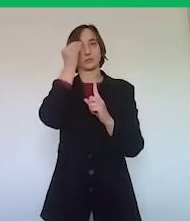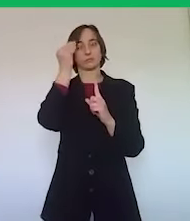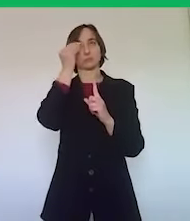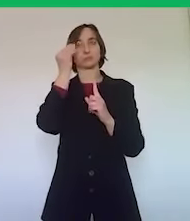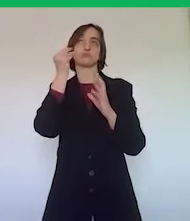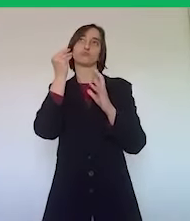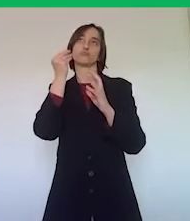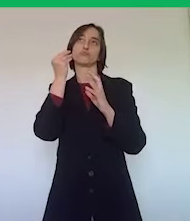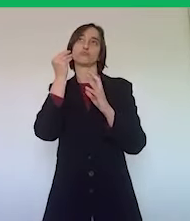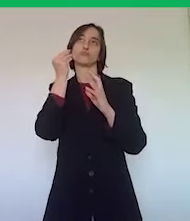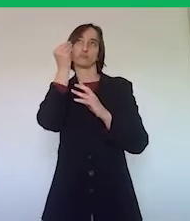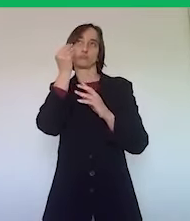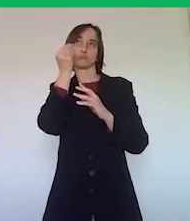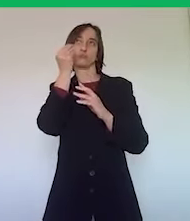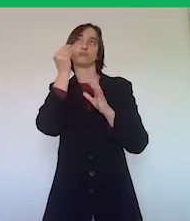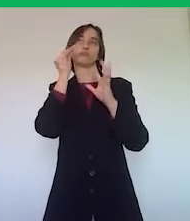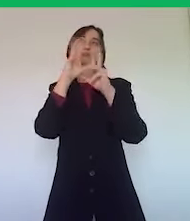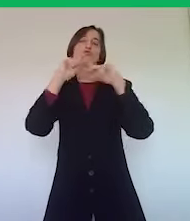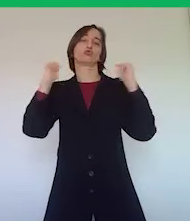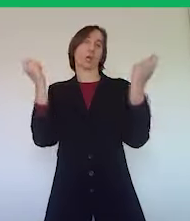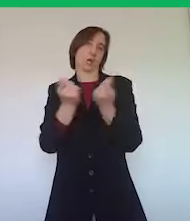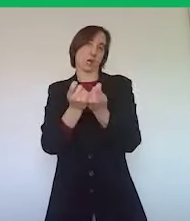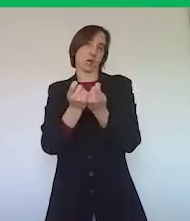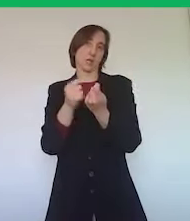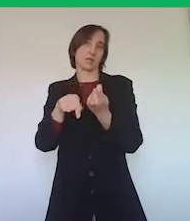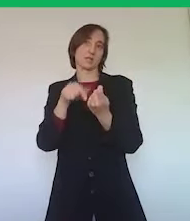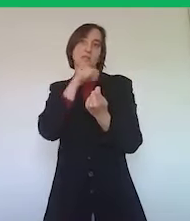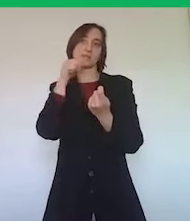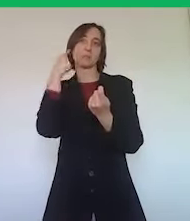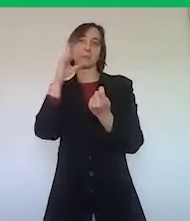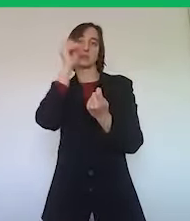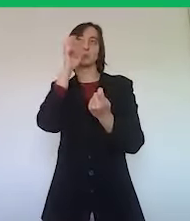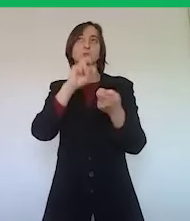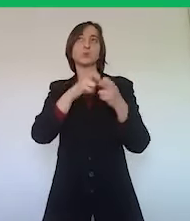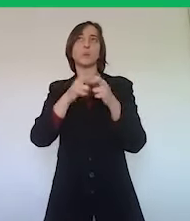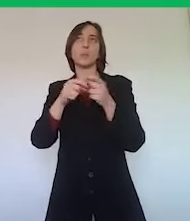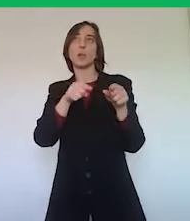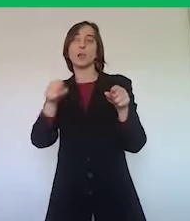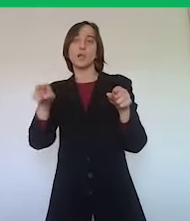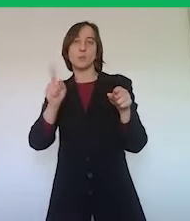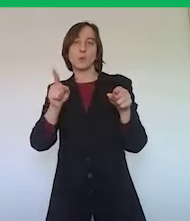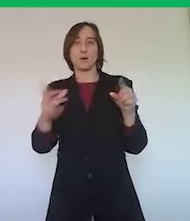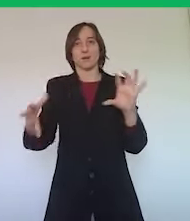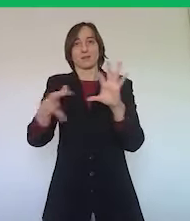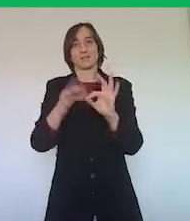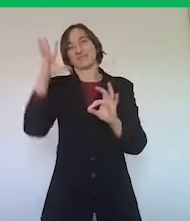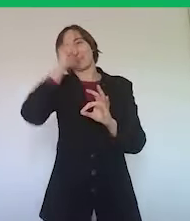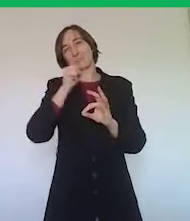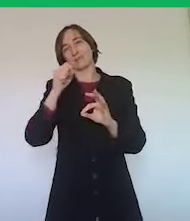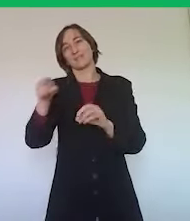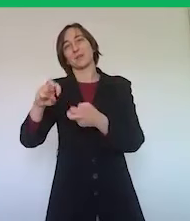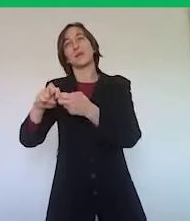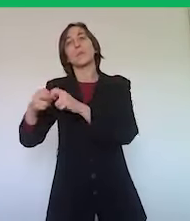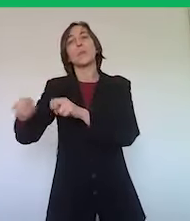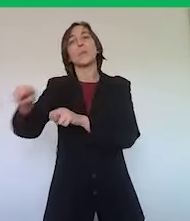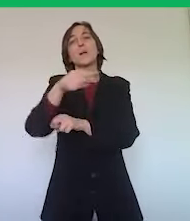carattere generale che serve a inquadrare un po' le problematiche e di conseguenza anche le domande che mi sono state poste